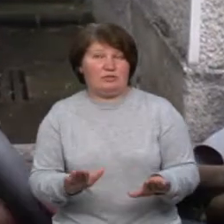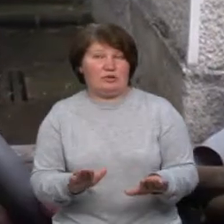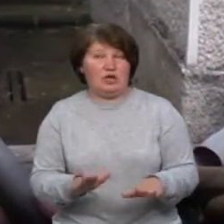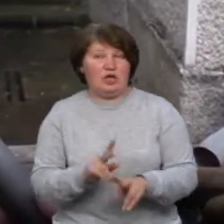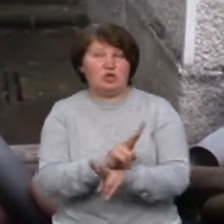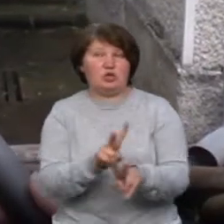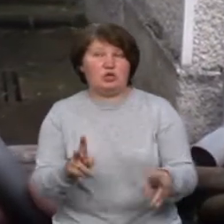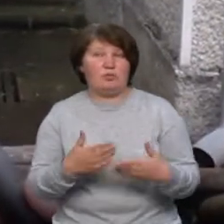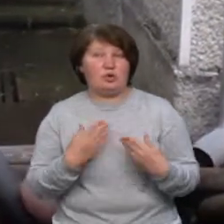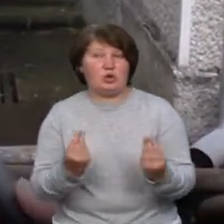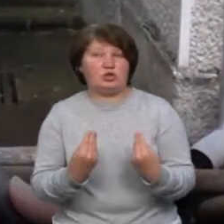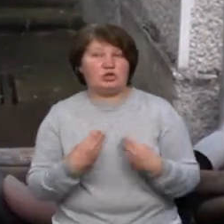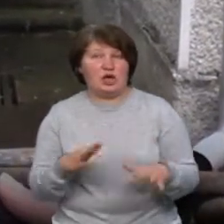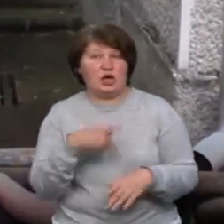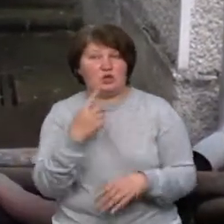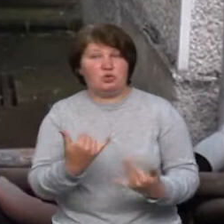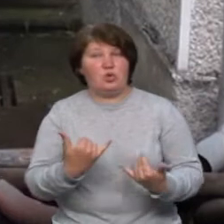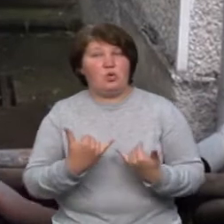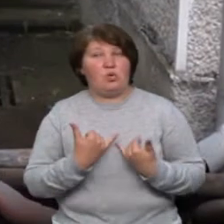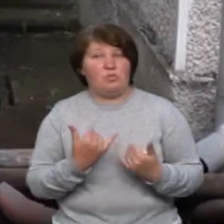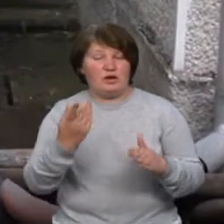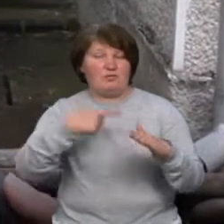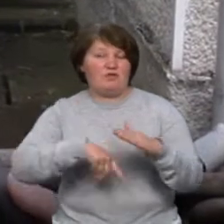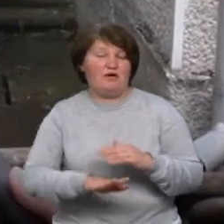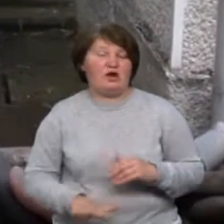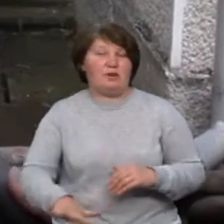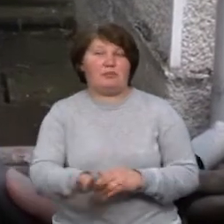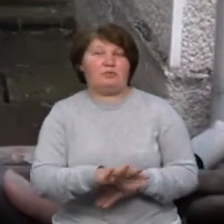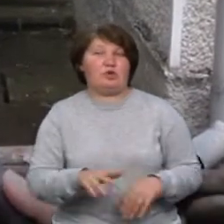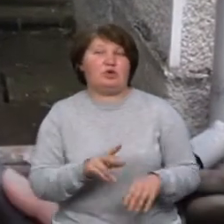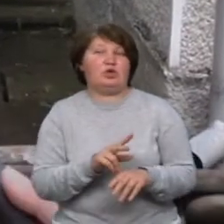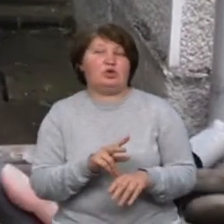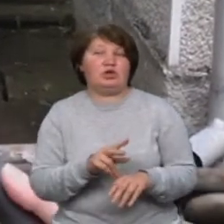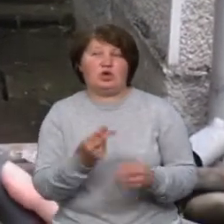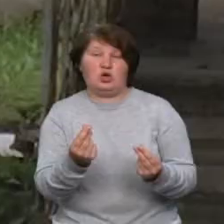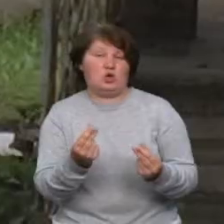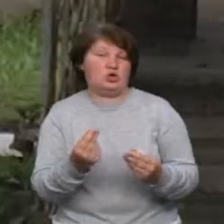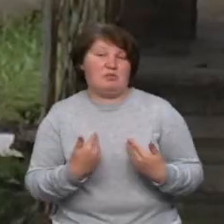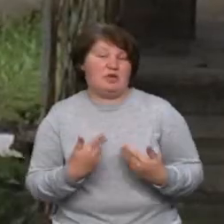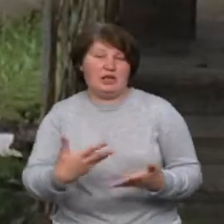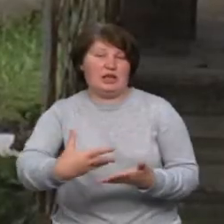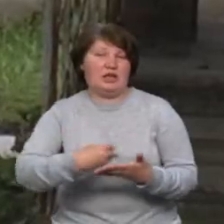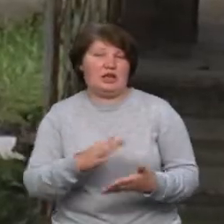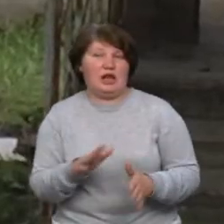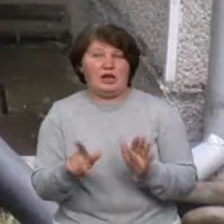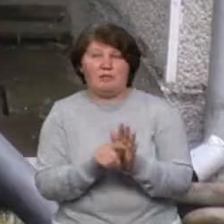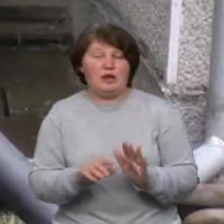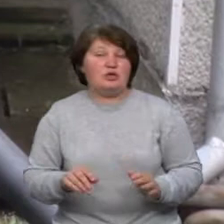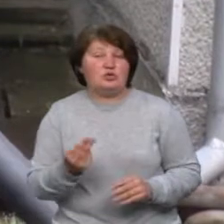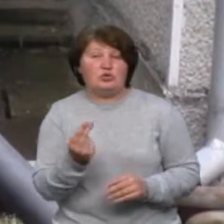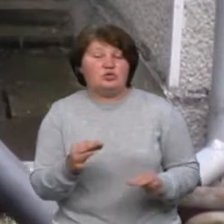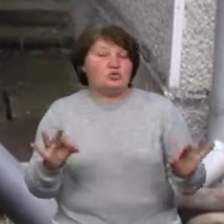мені ніякі не дав, бо казали, що в мене підвальне приміщення, і гроші мені не дали. На пенсію нічого не зробиш,